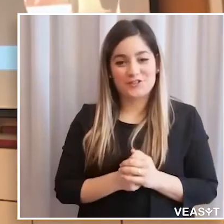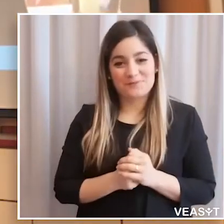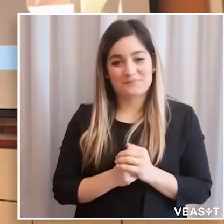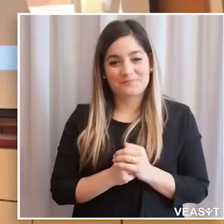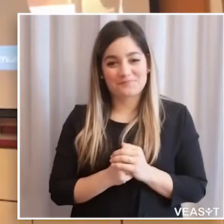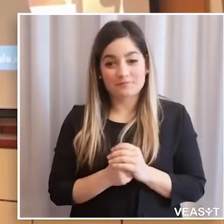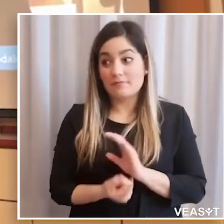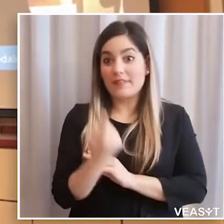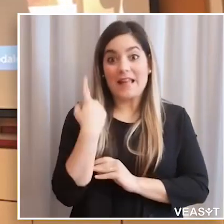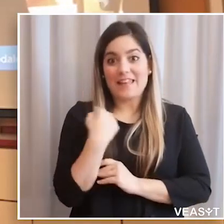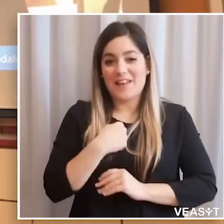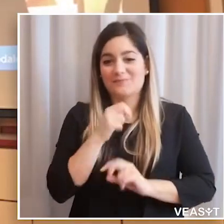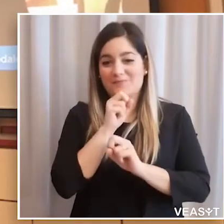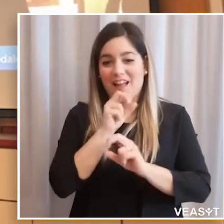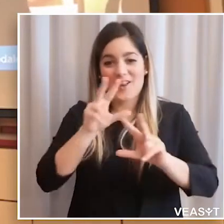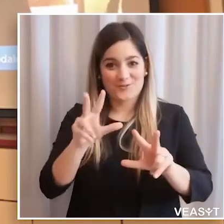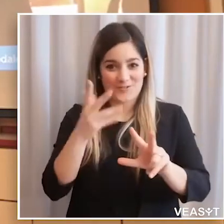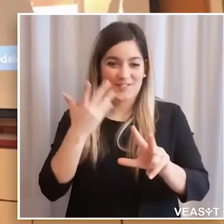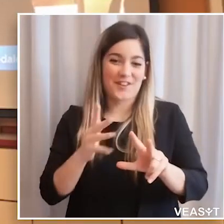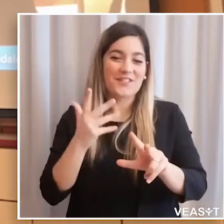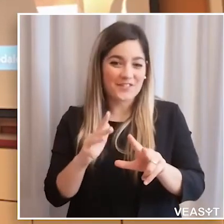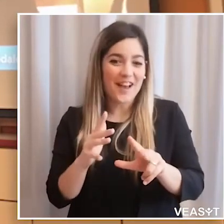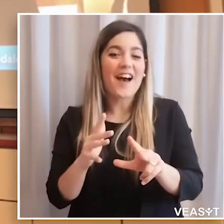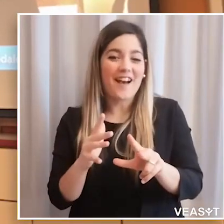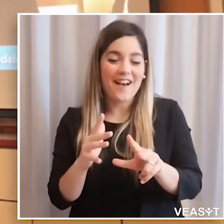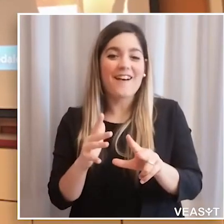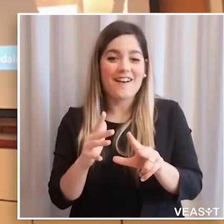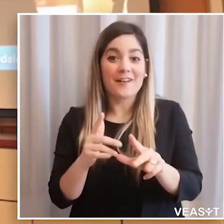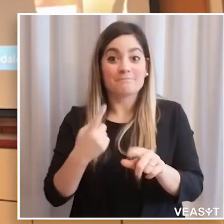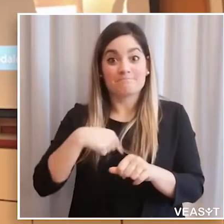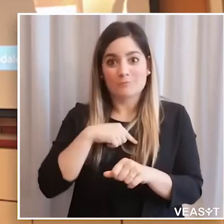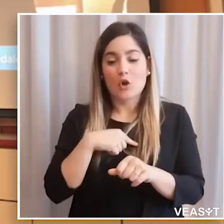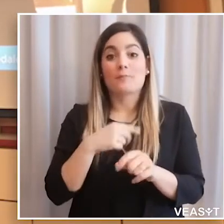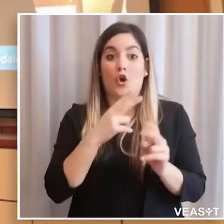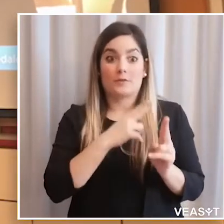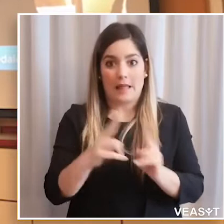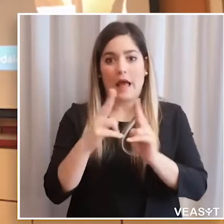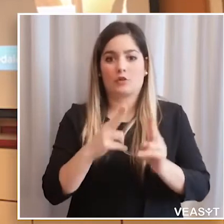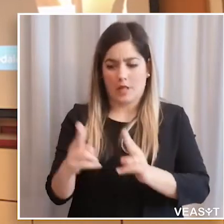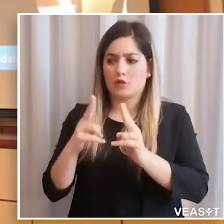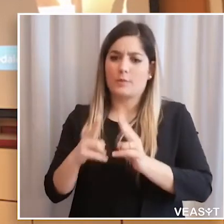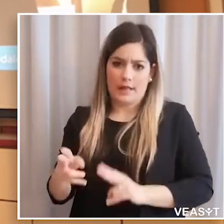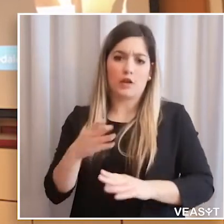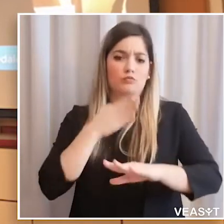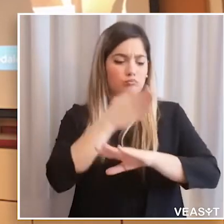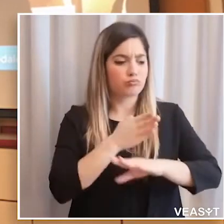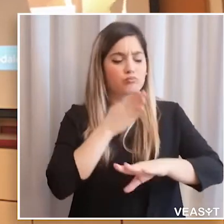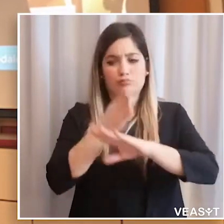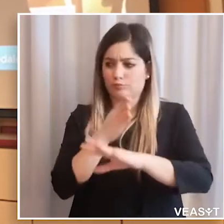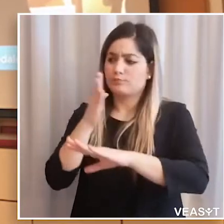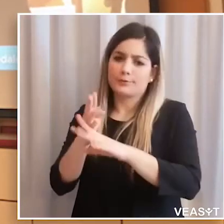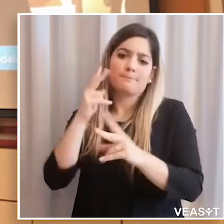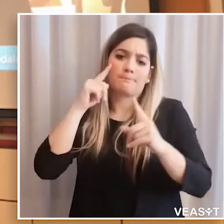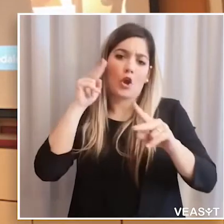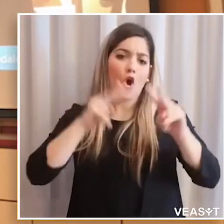considerazione. Ieri vi avevamo annunciato che eravamo stati tra